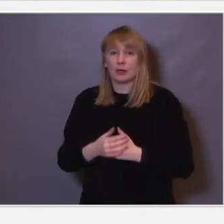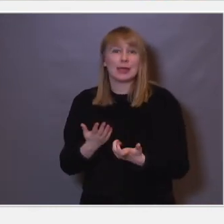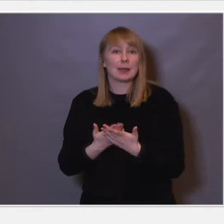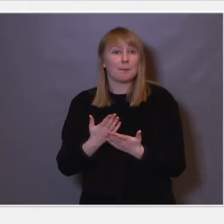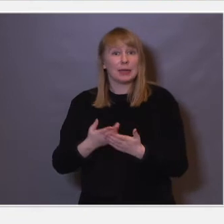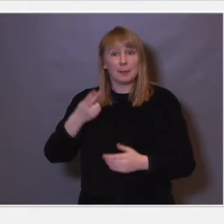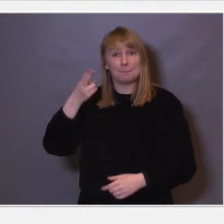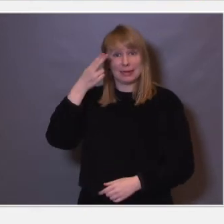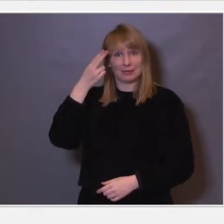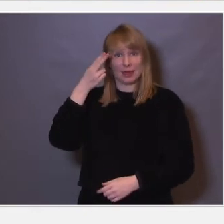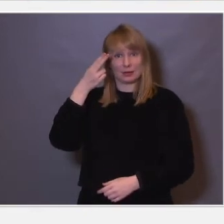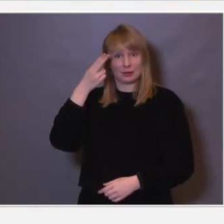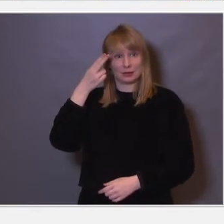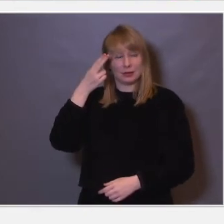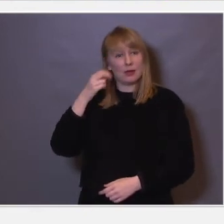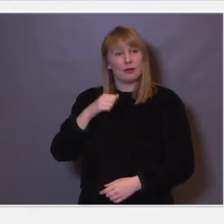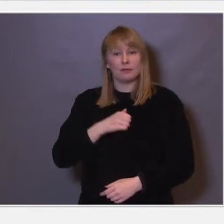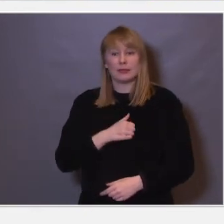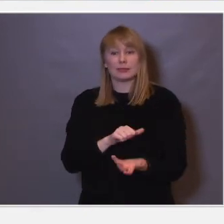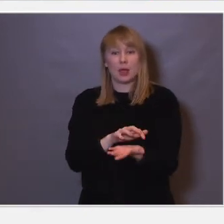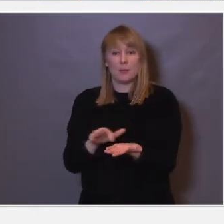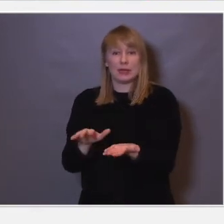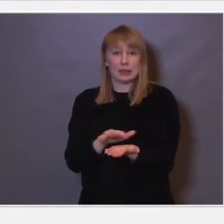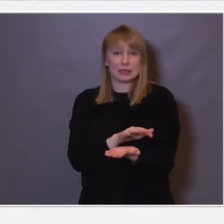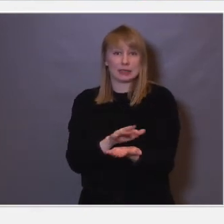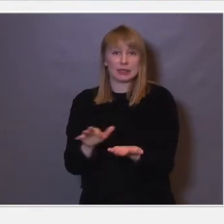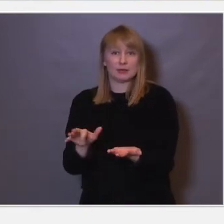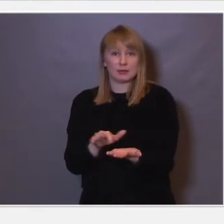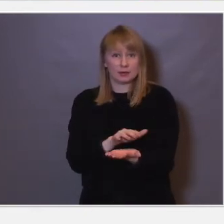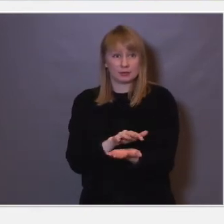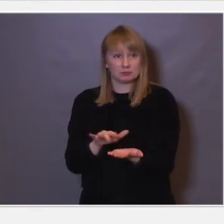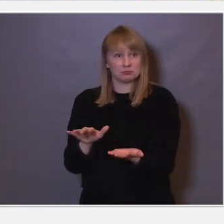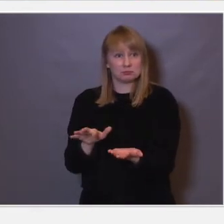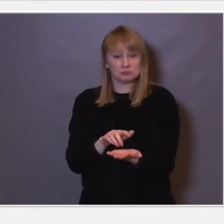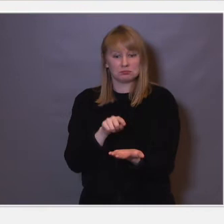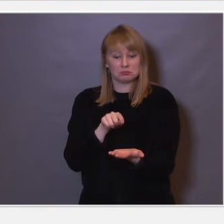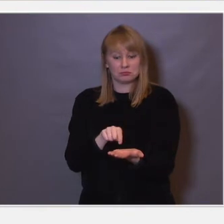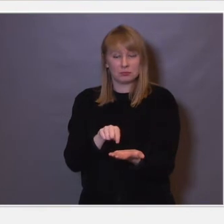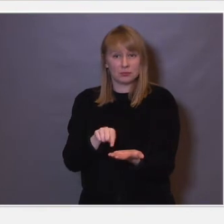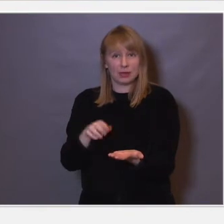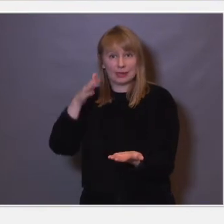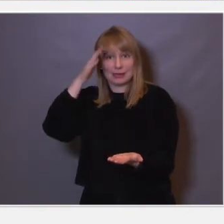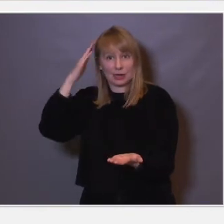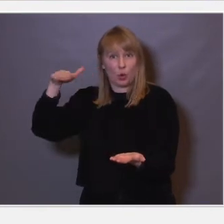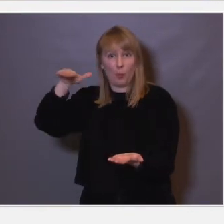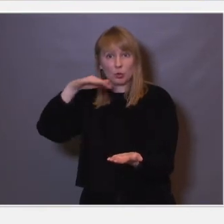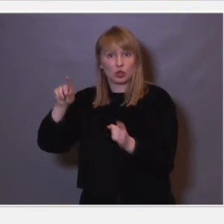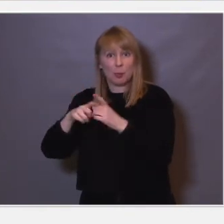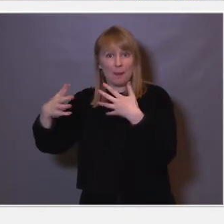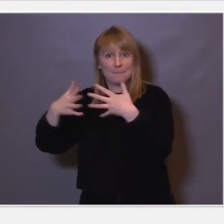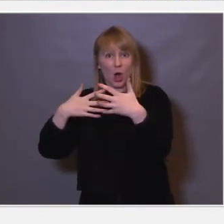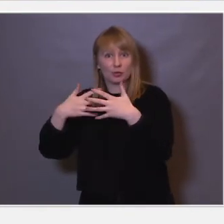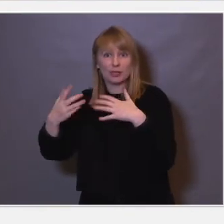blinde, så er det sånn at hvis de leser blindeskrift, så vil det være den områden av hjernen som behandler